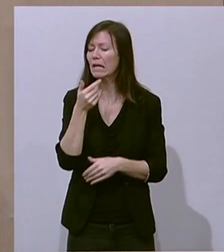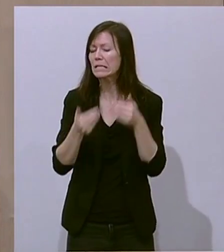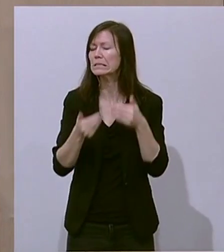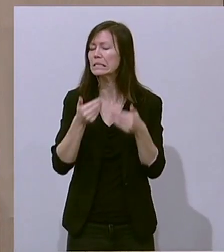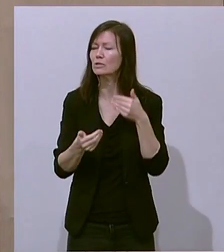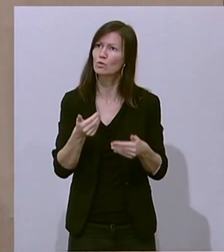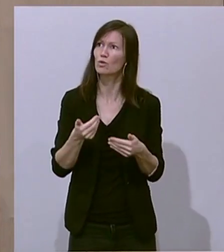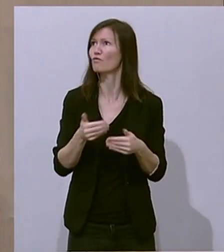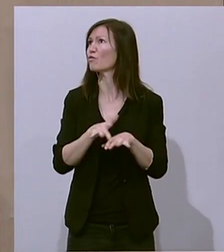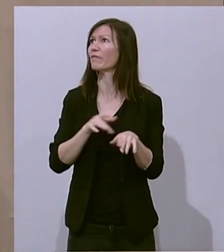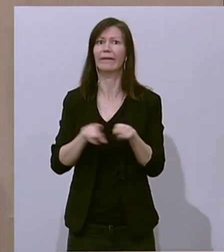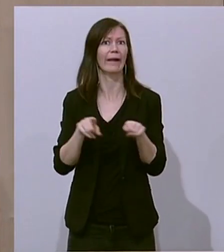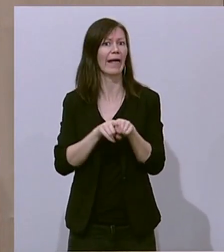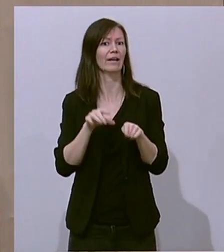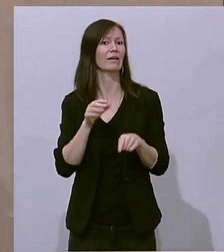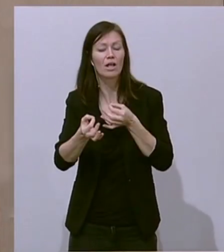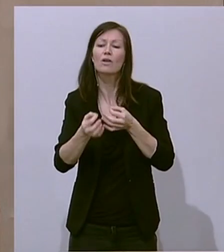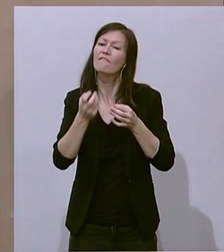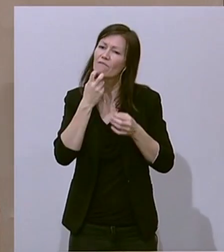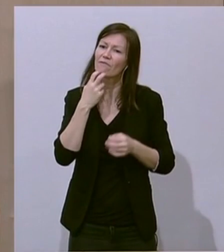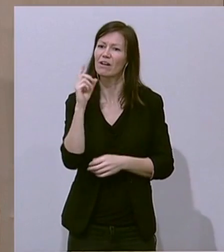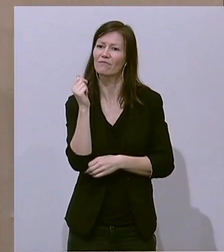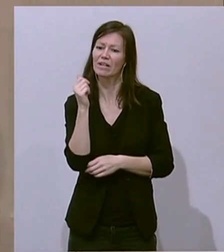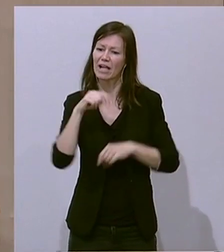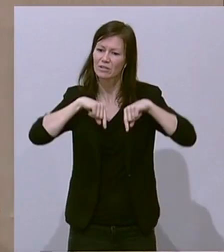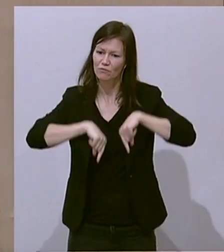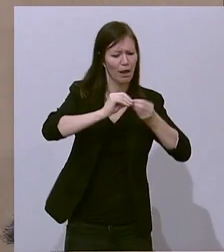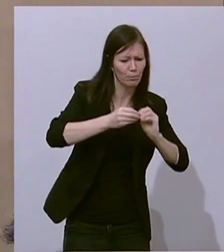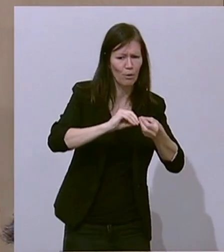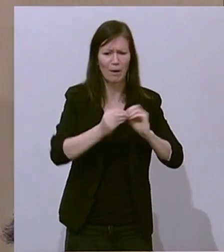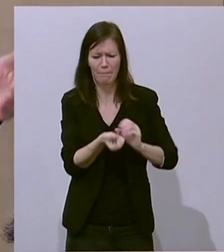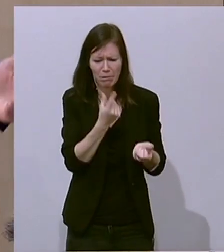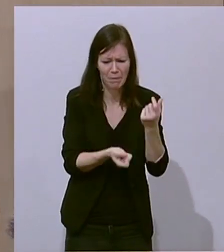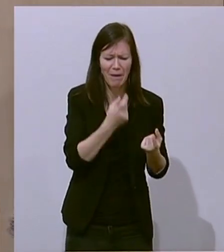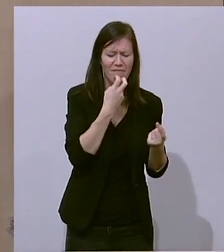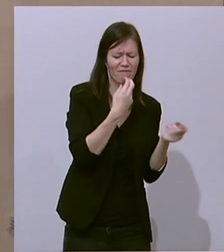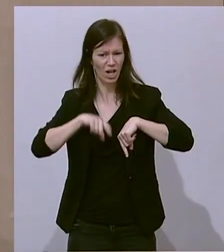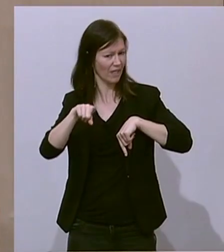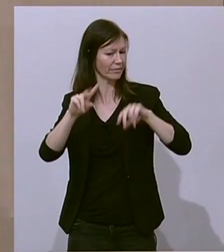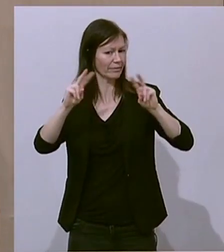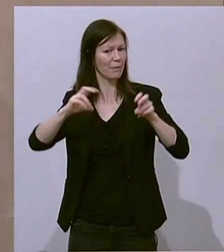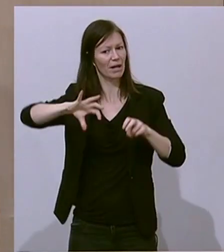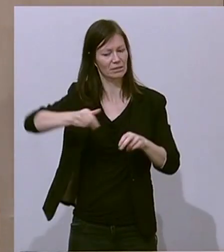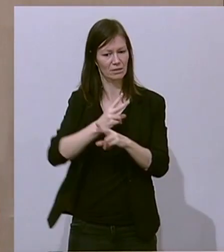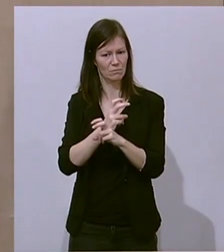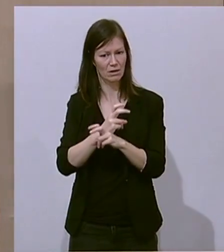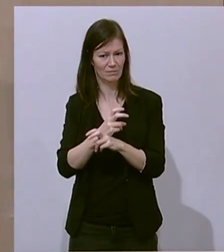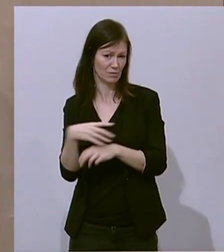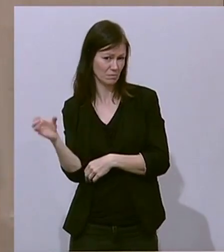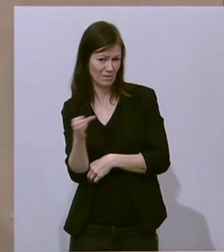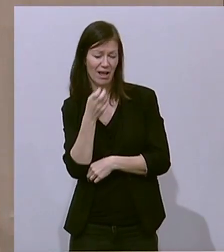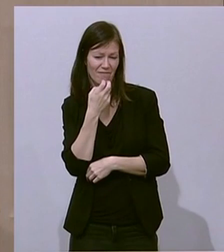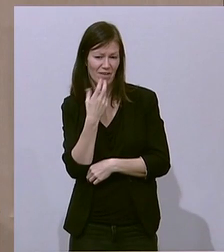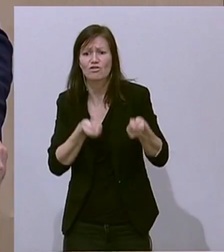Postenvergabe bei Casinos Austria geht Es wird heute alles probiert Es war ein üblicher Vorgang Aus einem Mücken eine